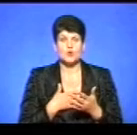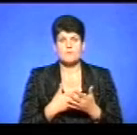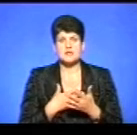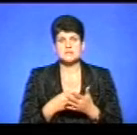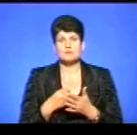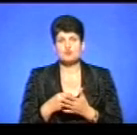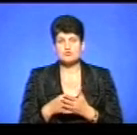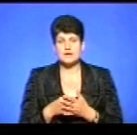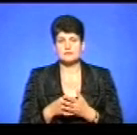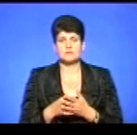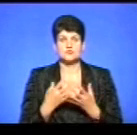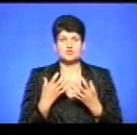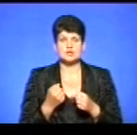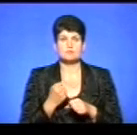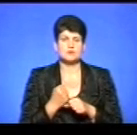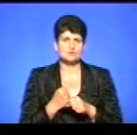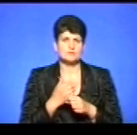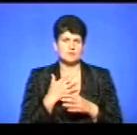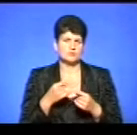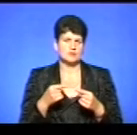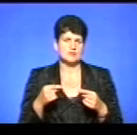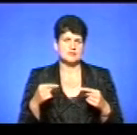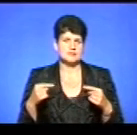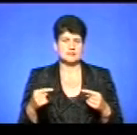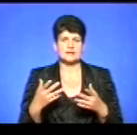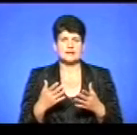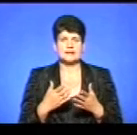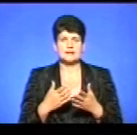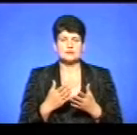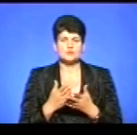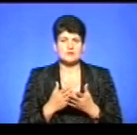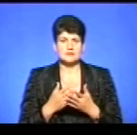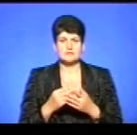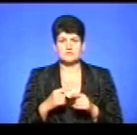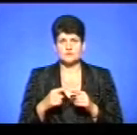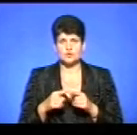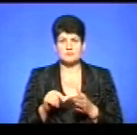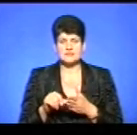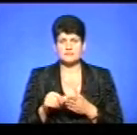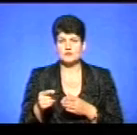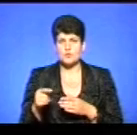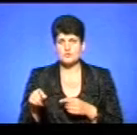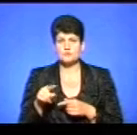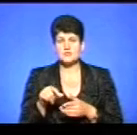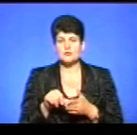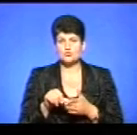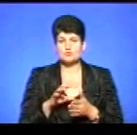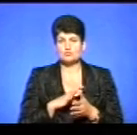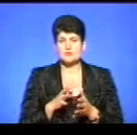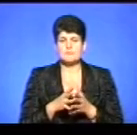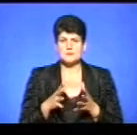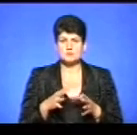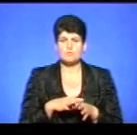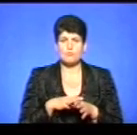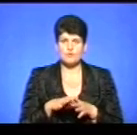бюджет. Ми зараз працюємо ще над рядом інших електронних інструментів, які ми незабаром представимо Тернополянам для того, щоб їхня участь була більш повною,